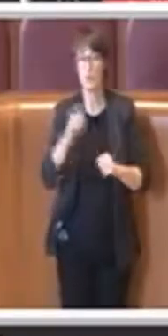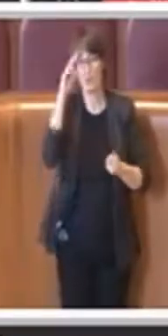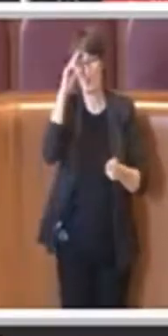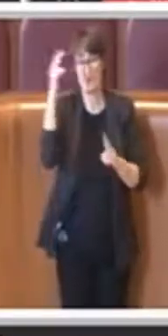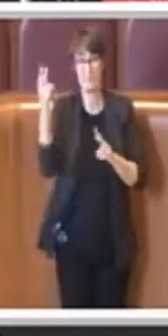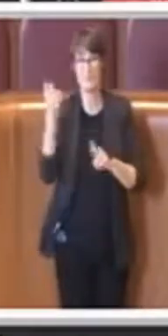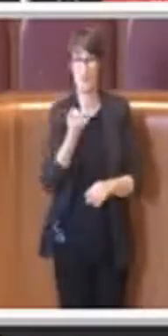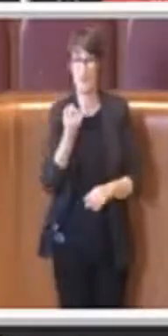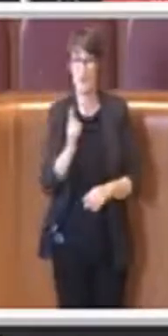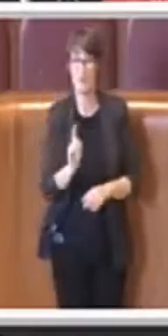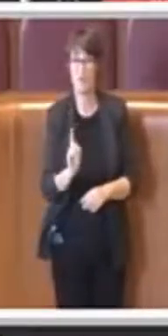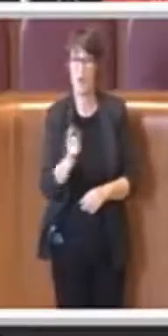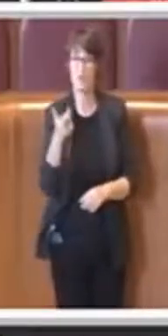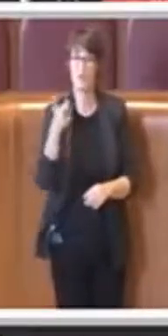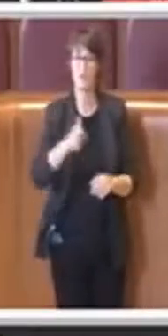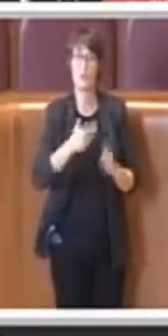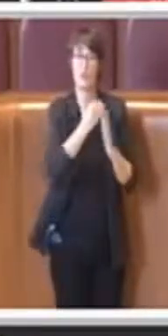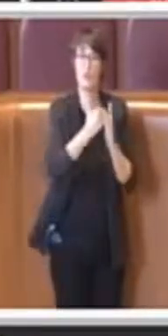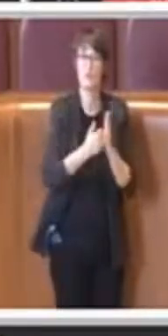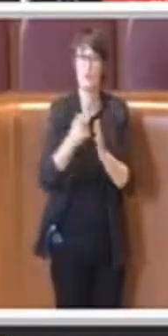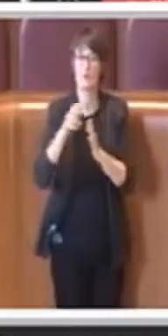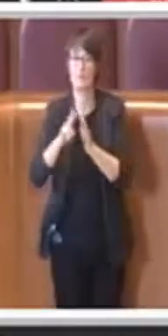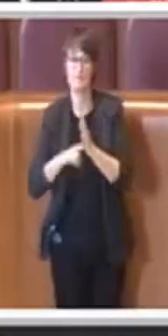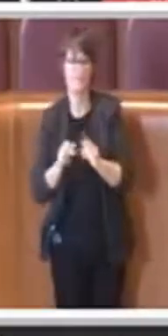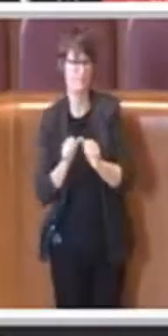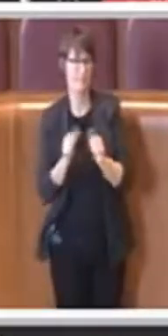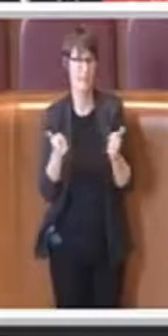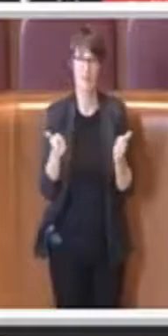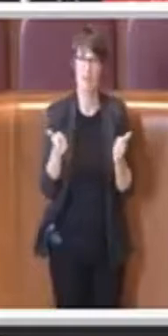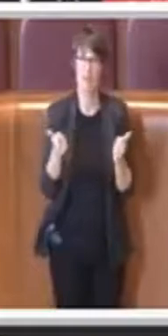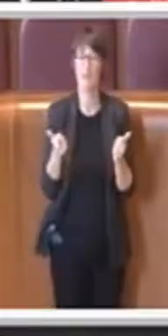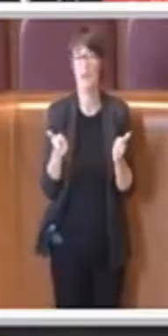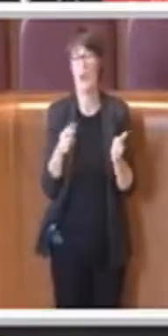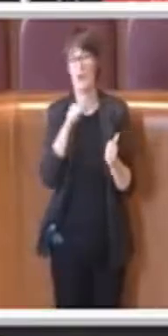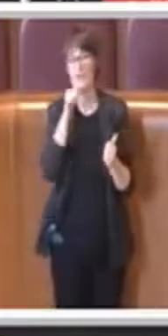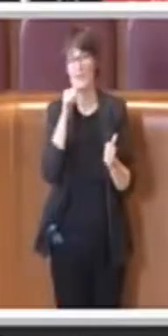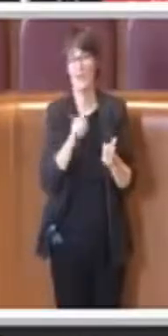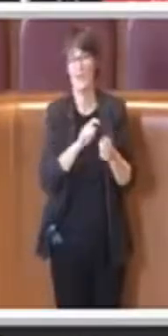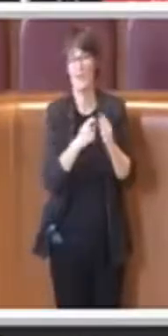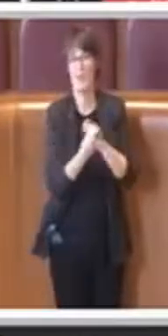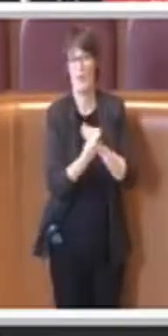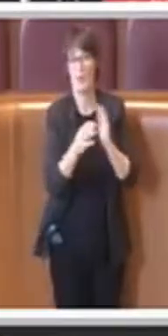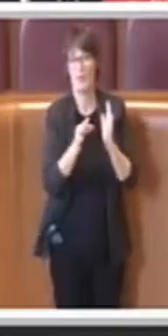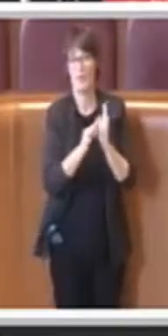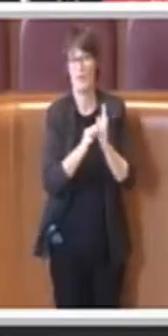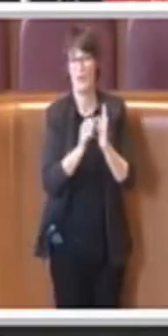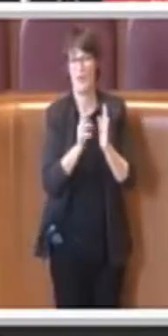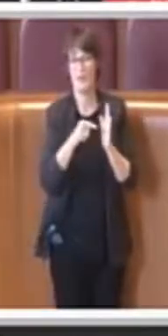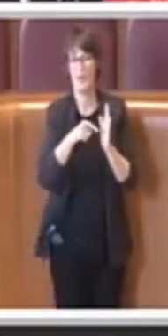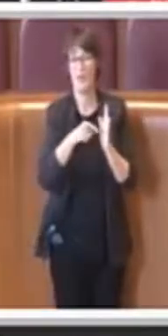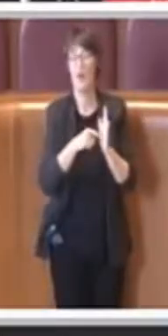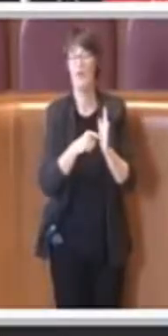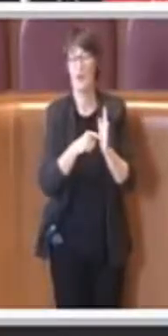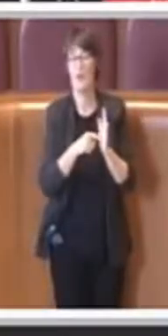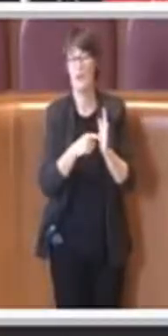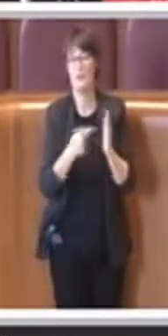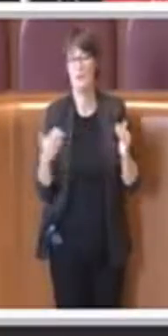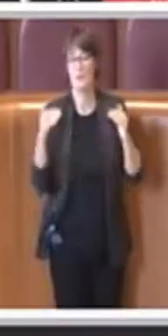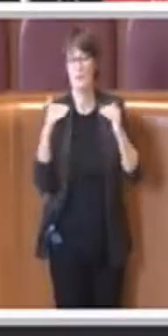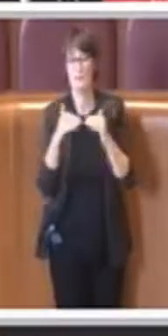vista questo disallineamento, quindi un'operazione di adeguamento normativo. Sono stati quindi modificati